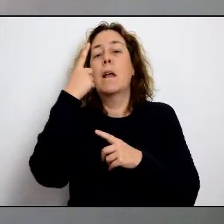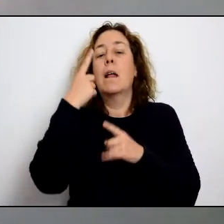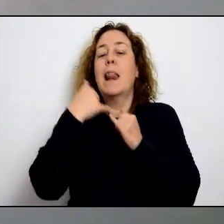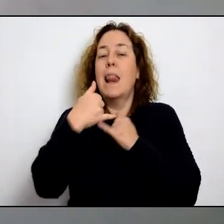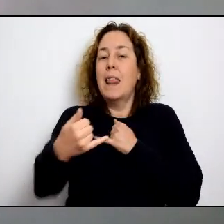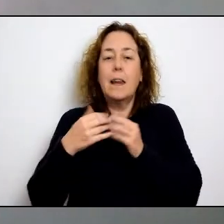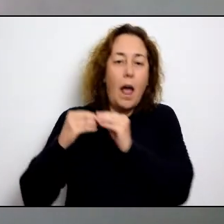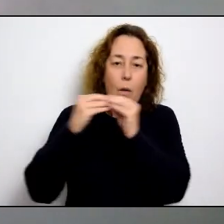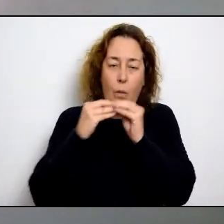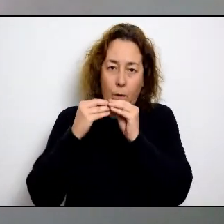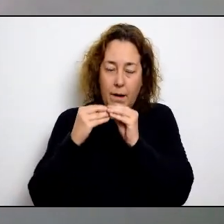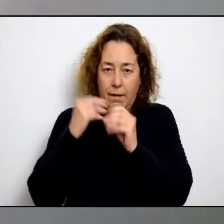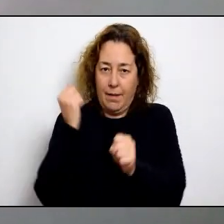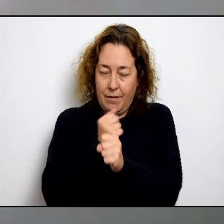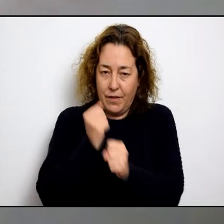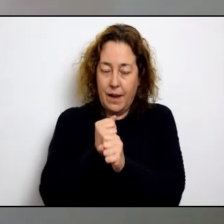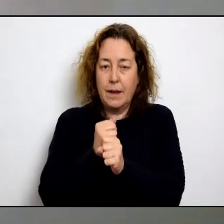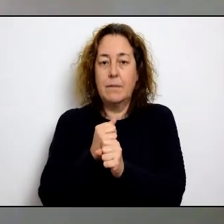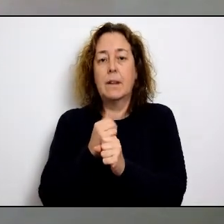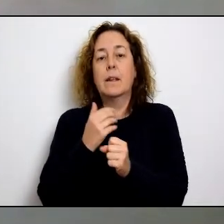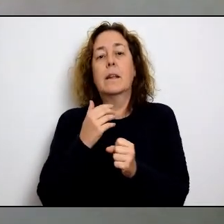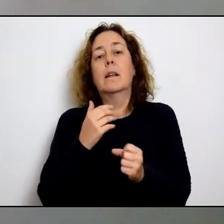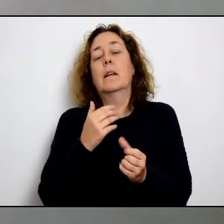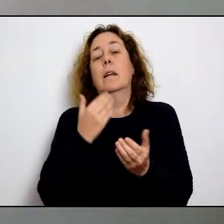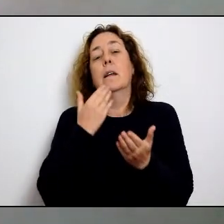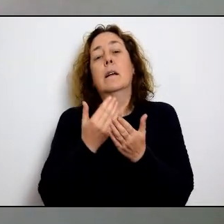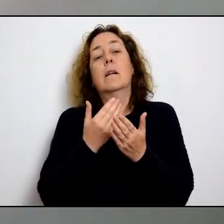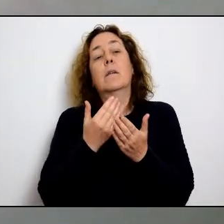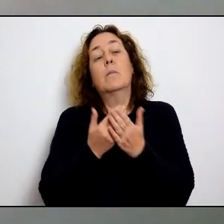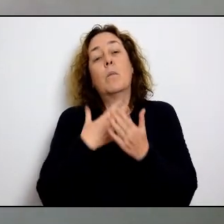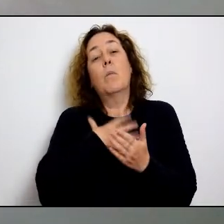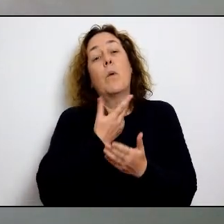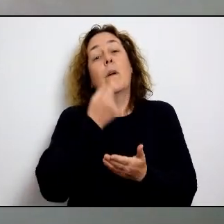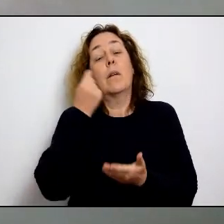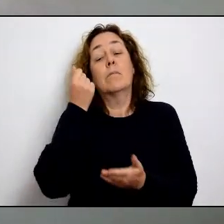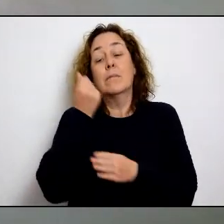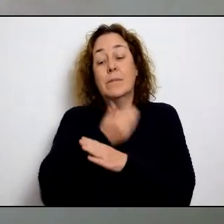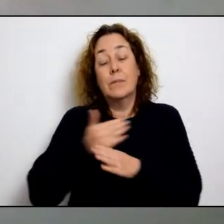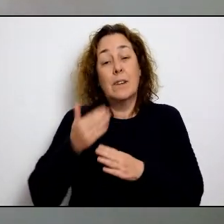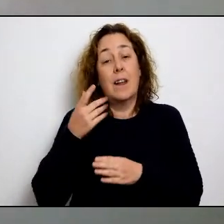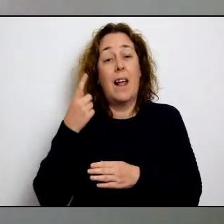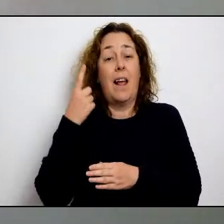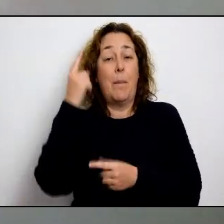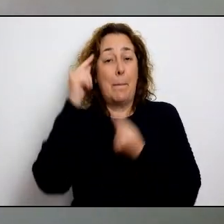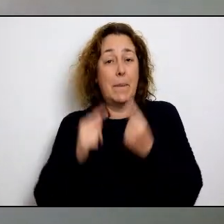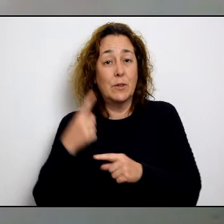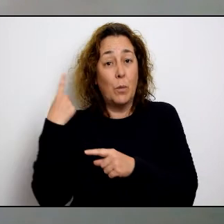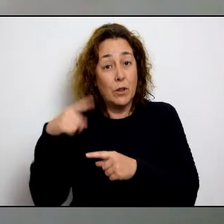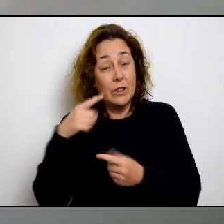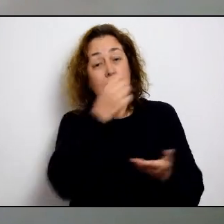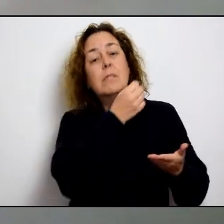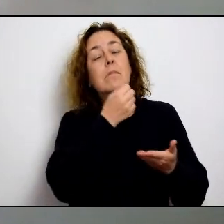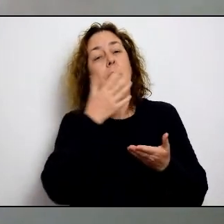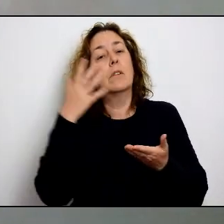econòmica que és l'administració pública que bàsicament consisteix en una línia única de feina i demanar una vegada més que se